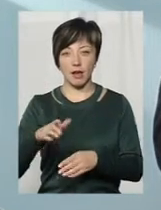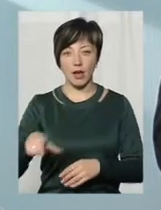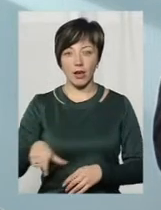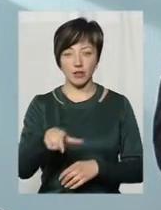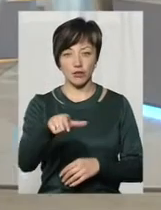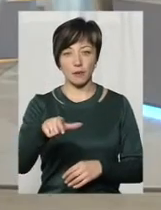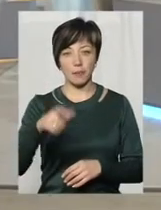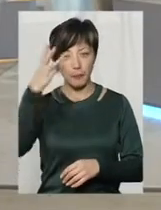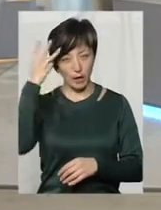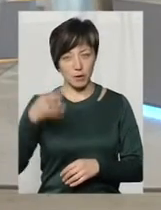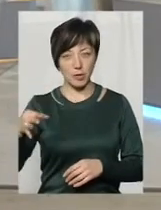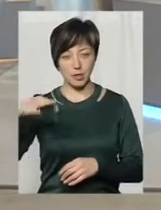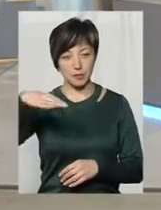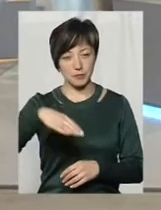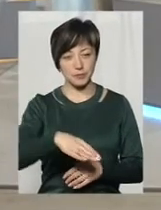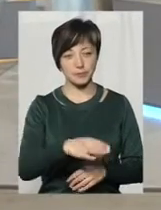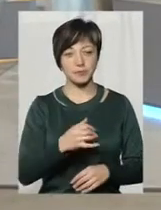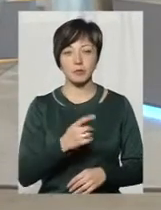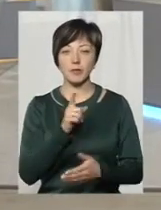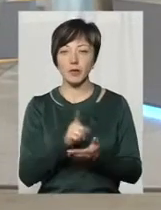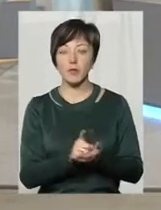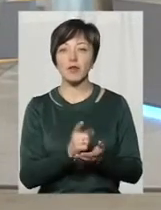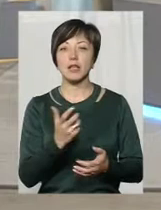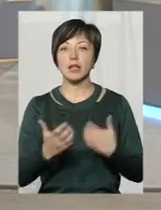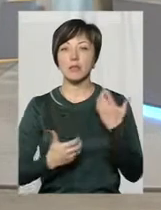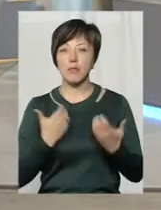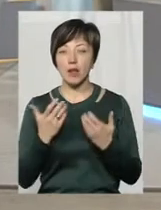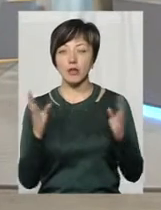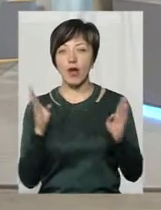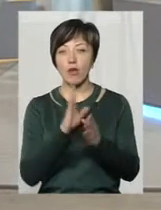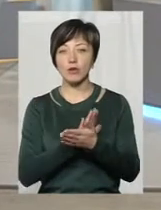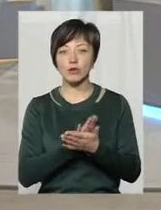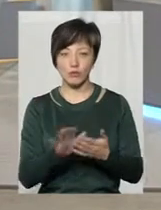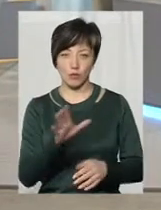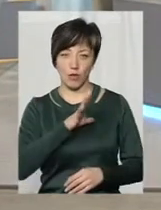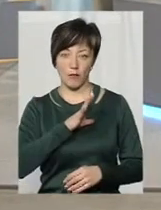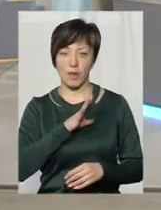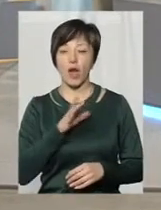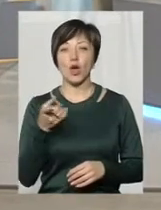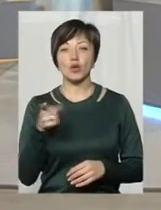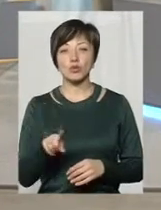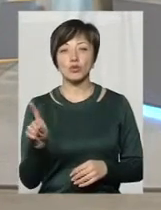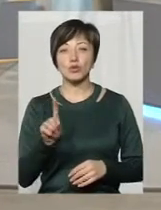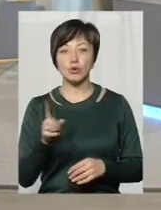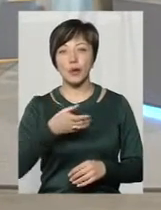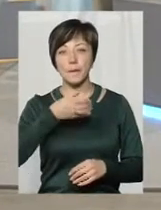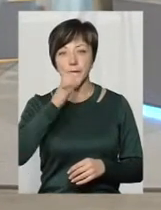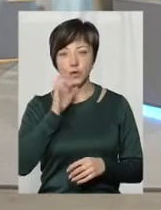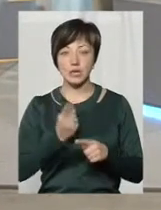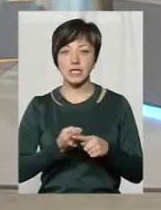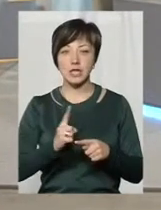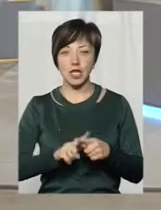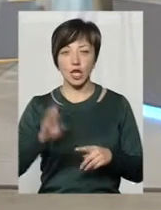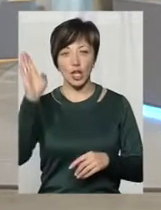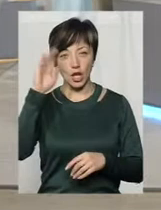Хмельниччині. І ми повинні дбати про те, щоб екологічно вона була чиста. Тому що п'ють з